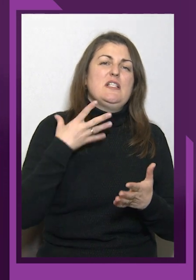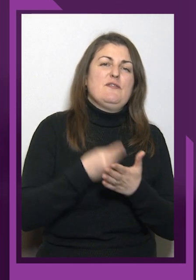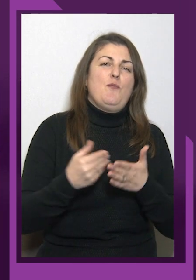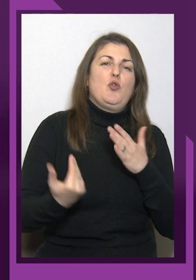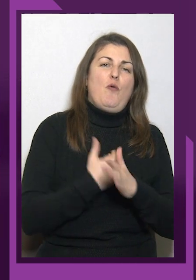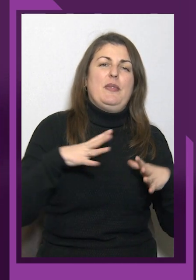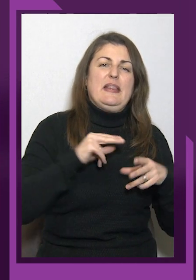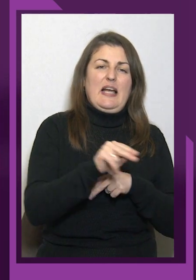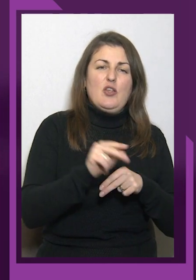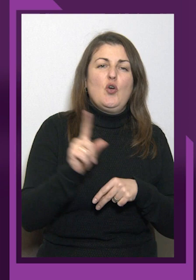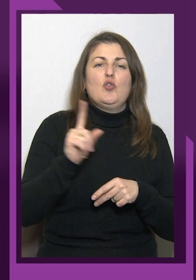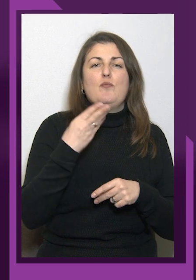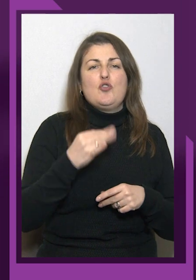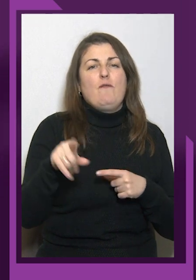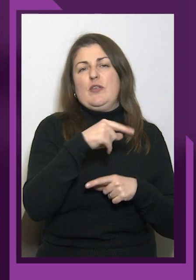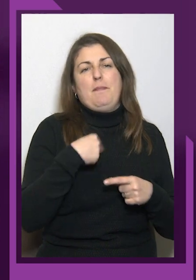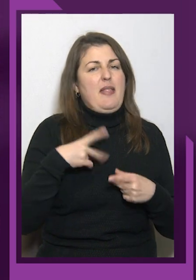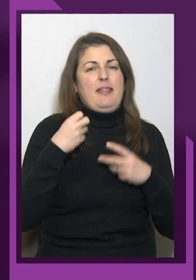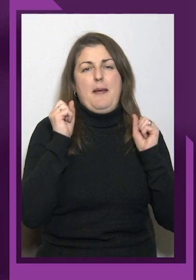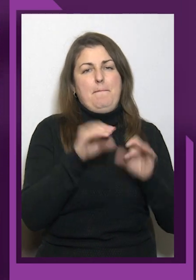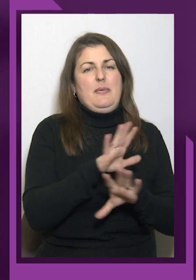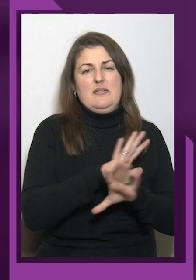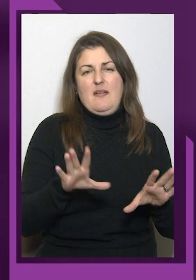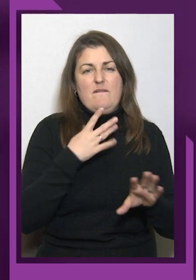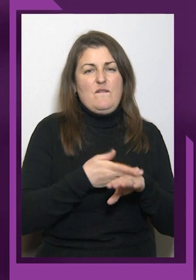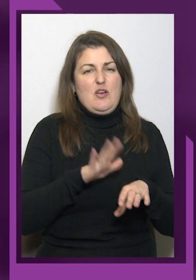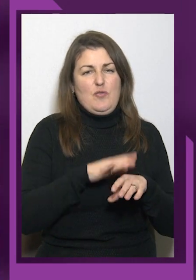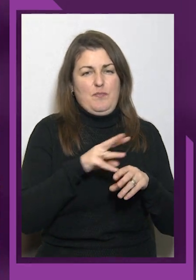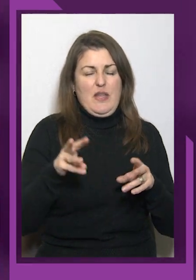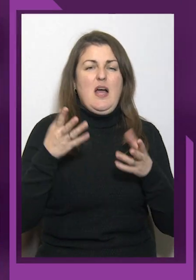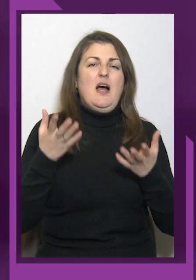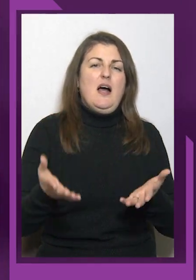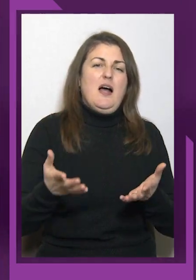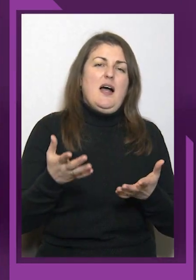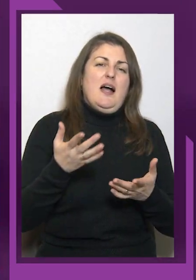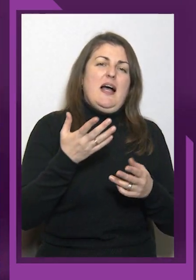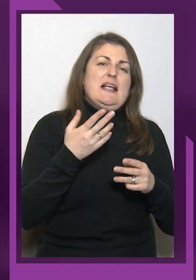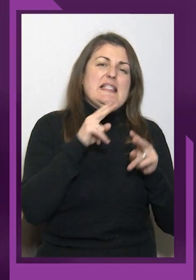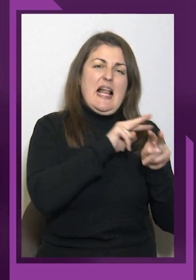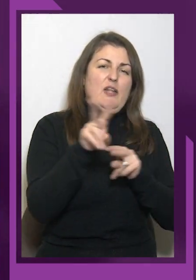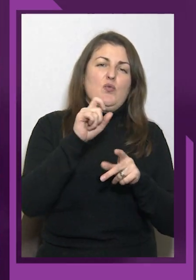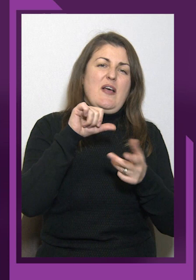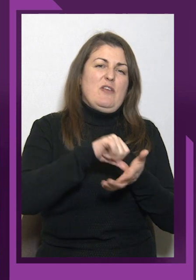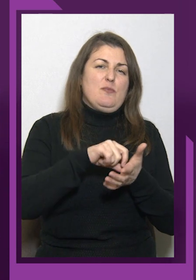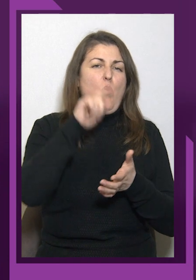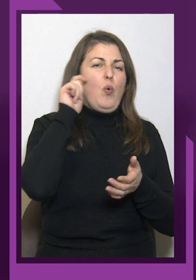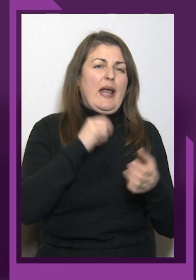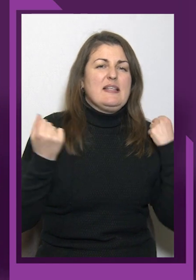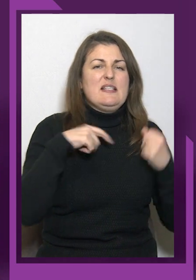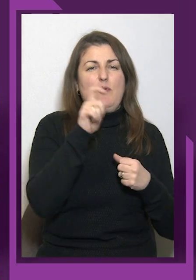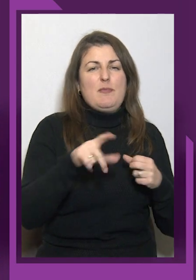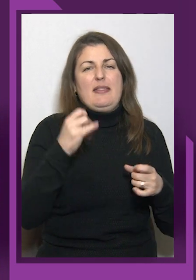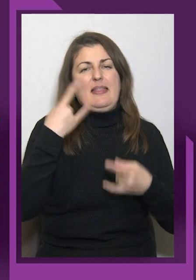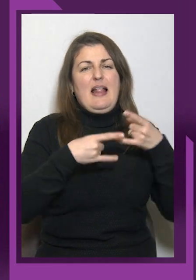віду. Ціного роду їм тисяч. Слідкуйте за виступами українських спортсменів на телеканалі «Еквалімбік» та вболівайте за наших.